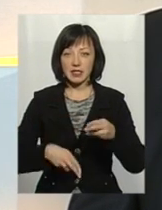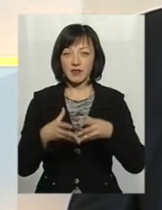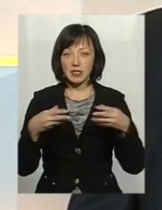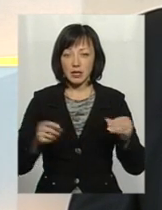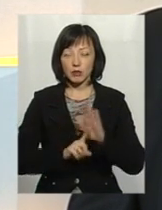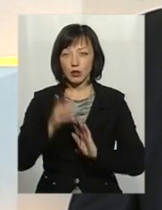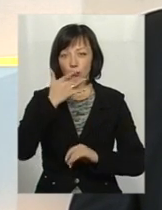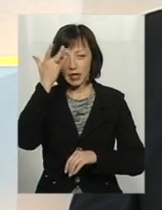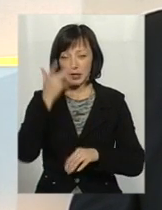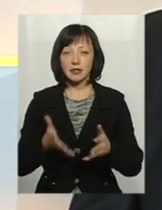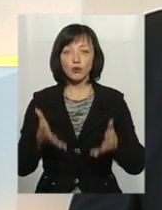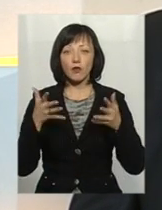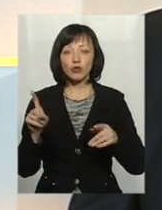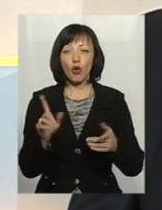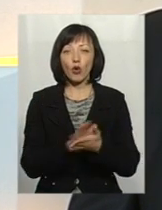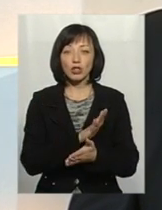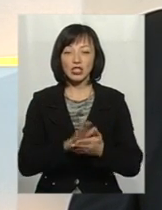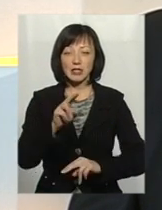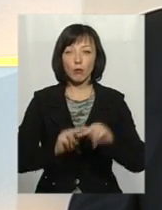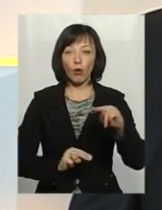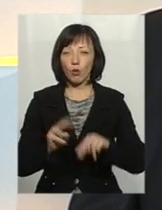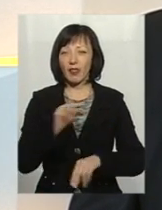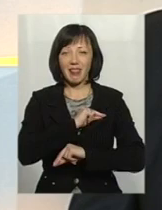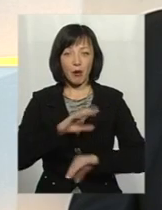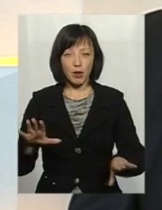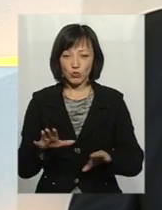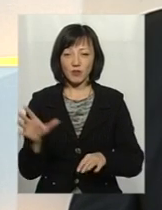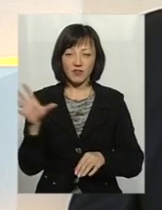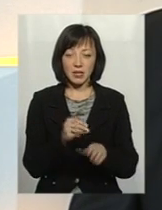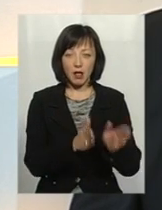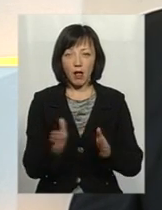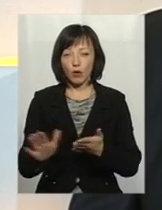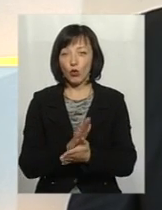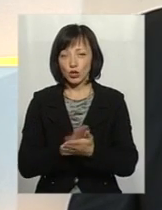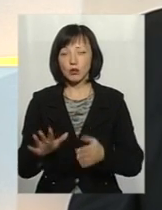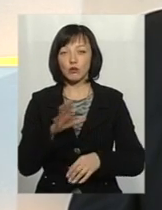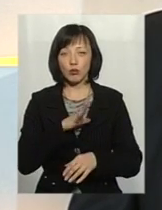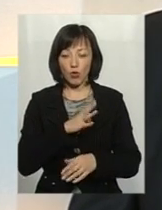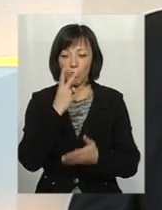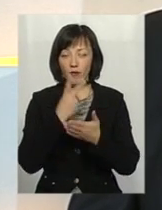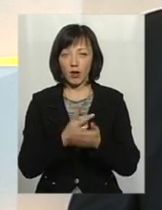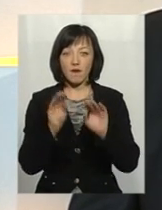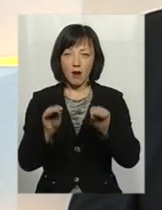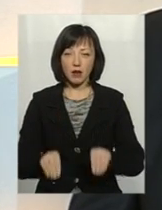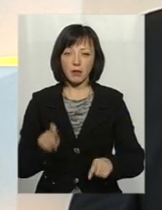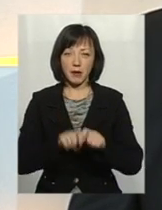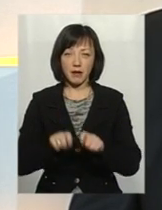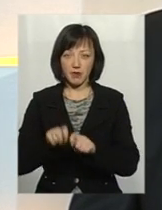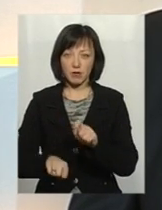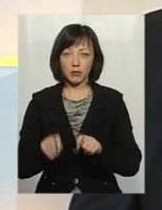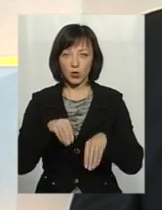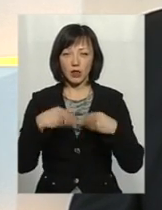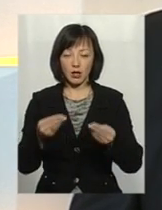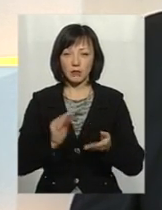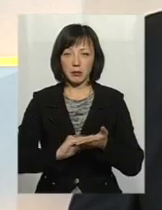літа, то з'ясували, що очисні споруди не працюють у всіх ланках очистки. Що було відображено в актах перевірки, на що було